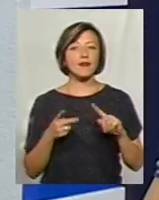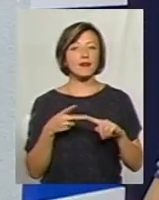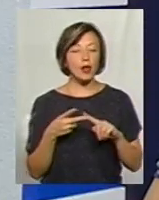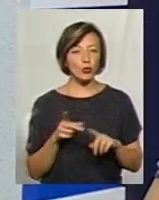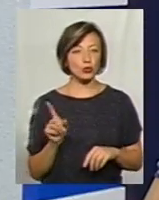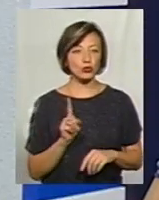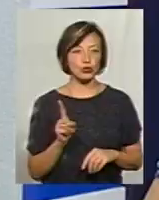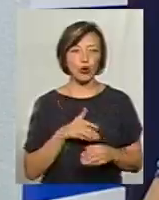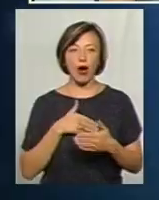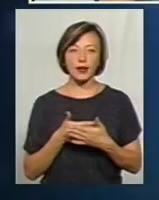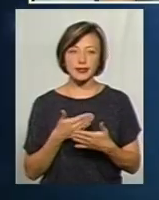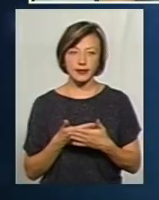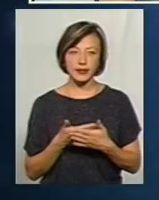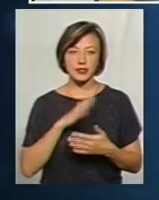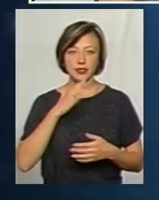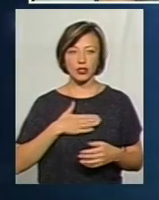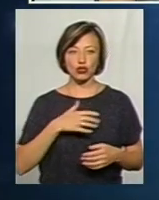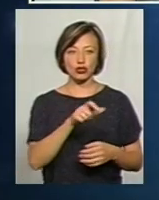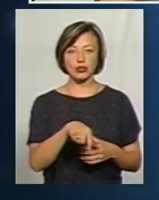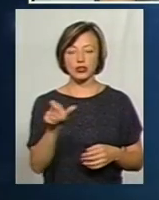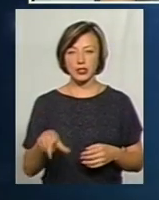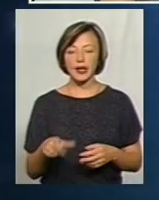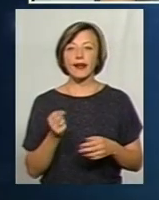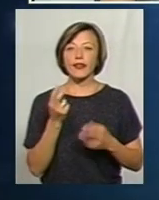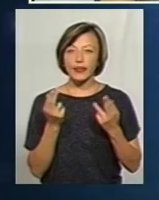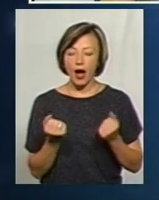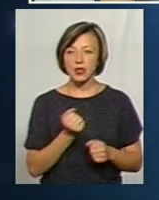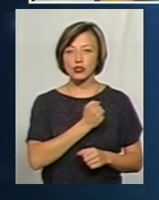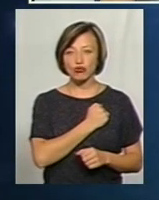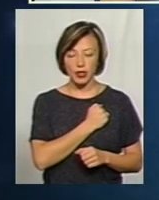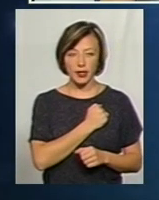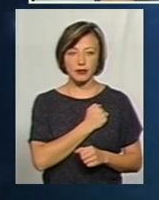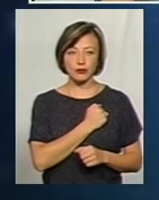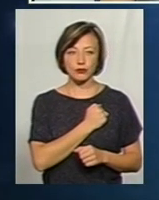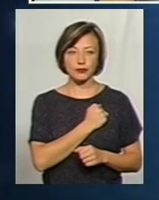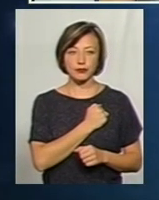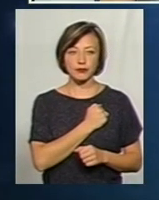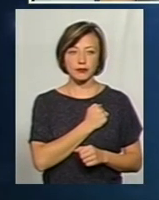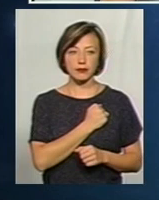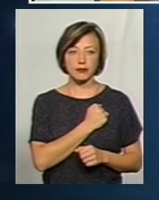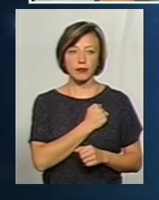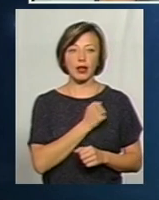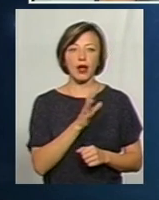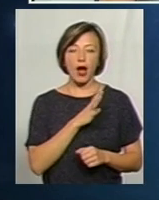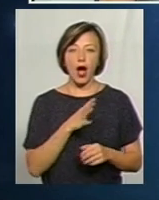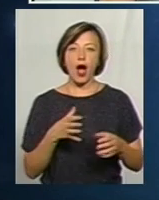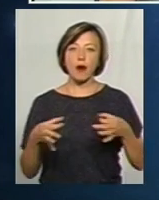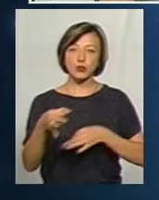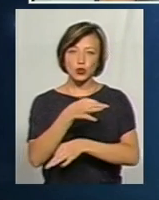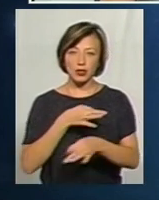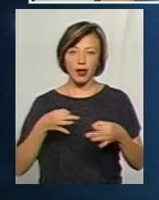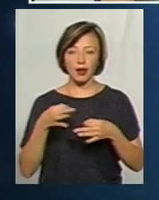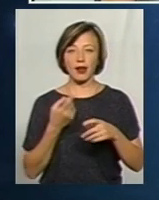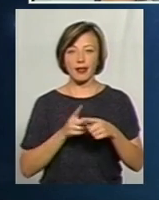активність наших жителів. Так, к сожалению, ми вже обговорили до ефіра цей